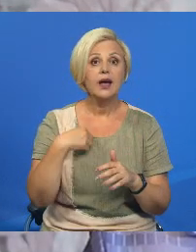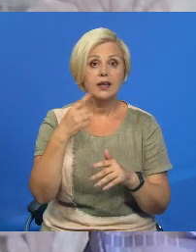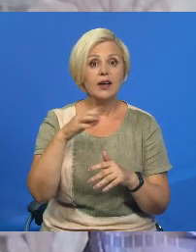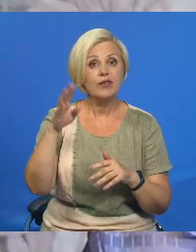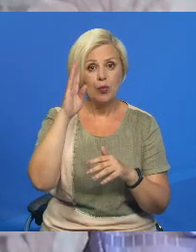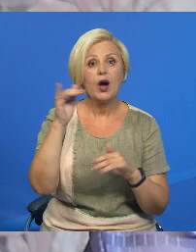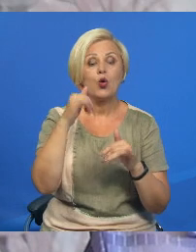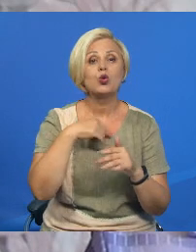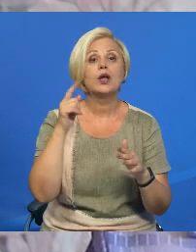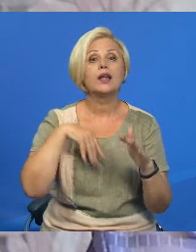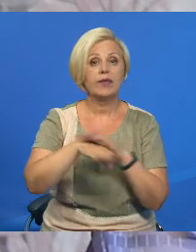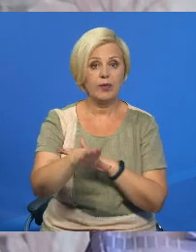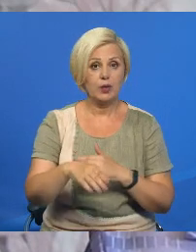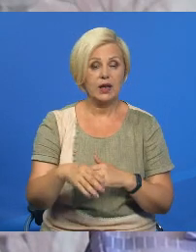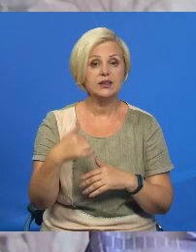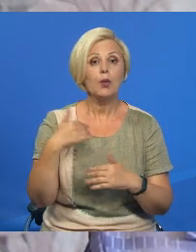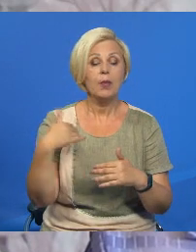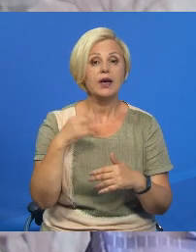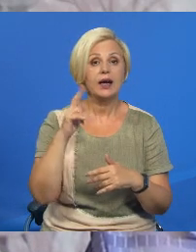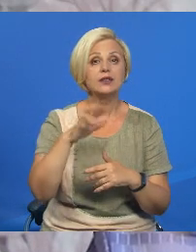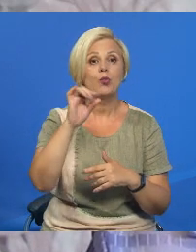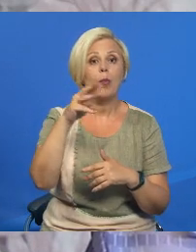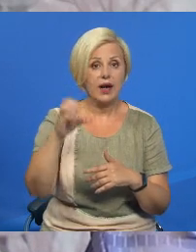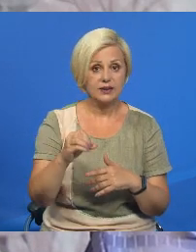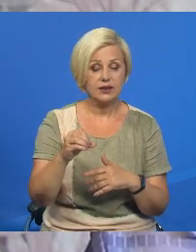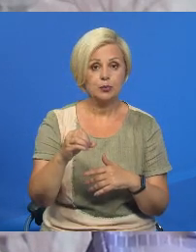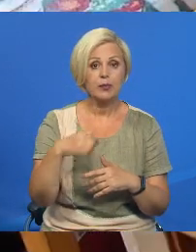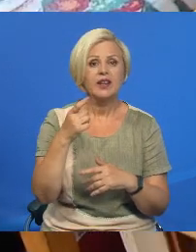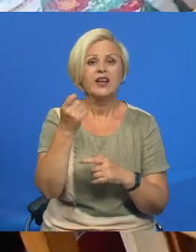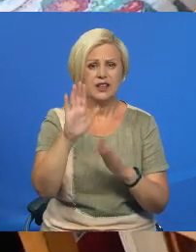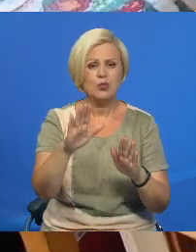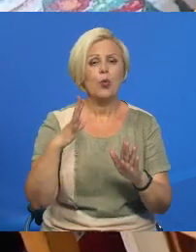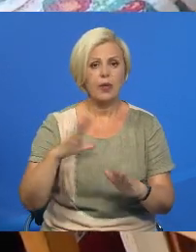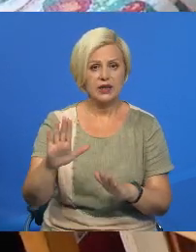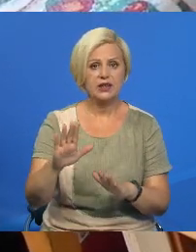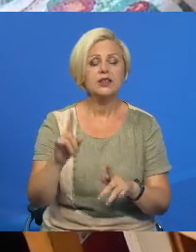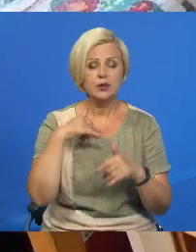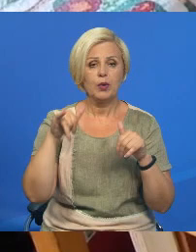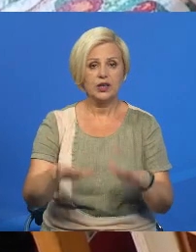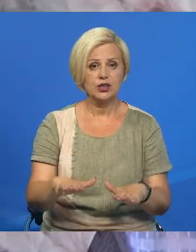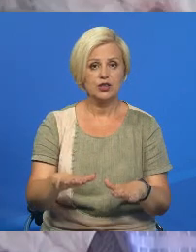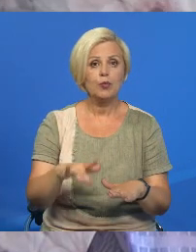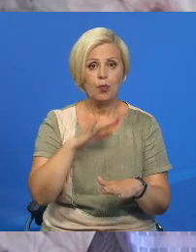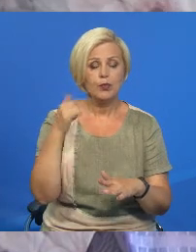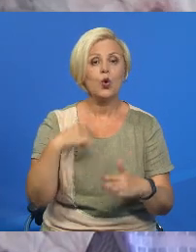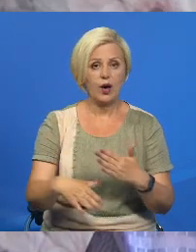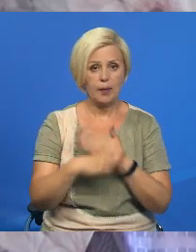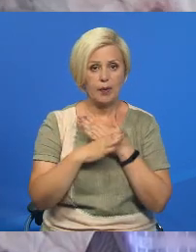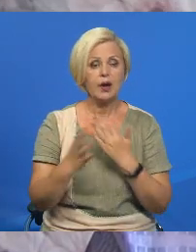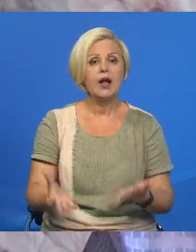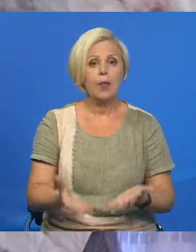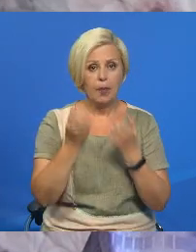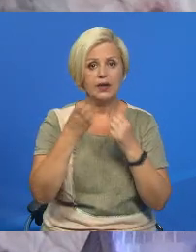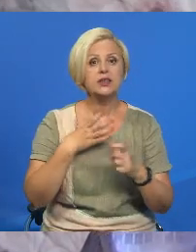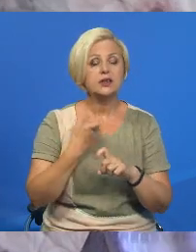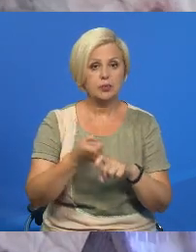мальчики, куда нам выбираться? Я говорю, мы хотим до батька. Он говорит, чуть-чуть подождите, что-то решим. Много чего для нас сделали. Поддержка, конечно,